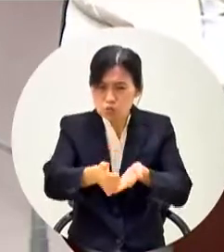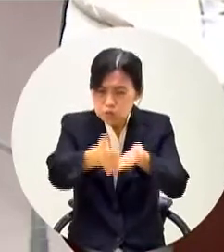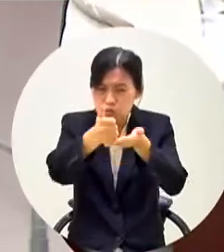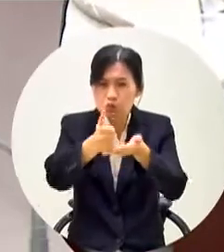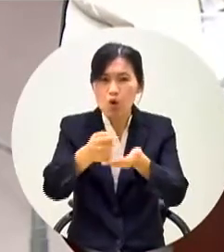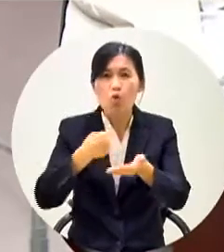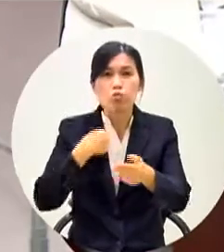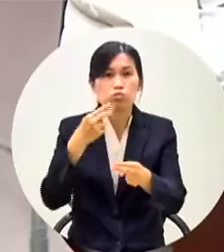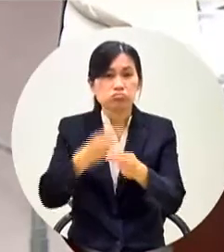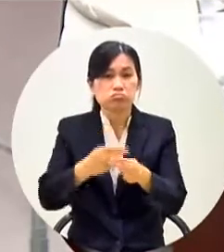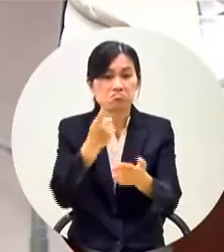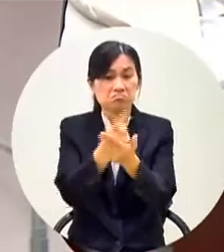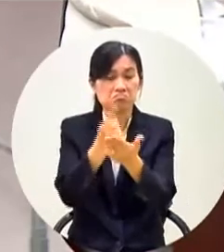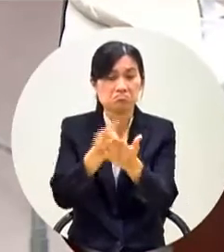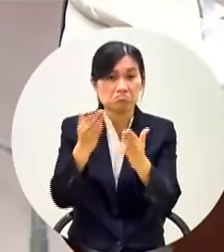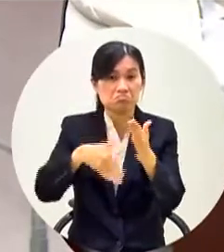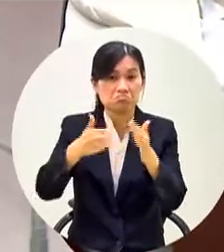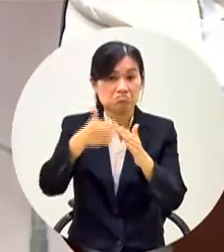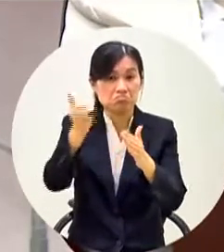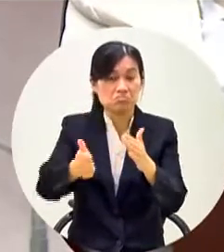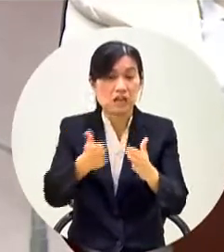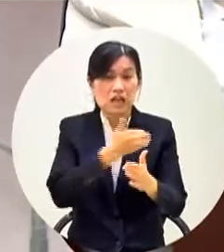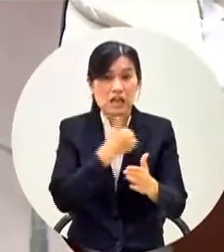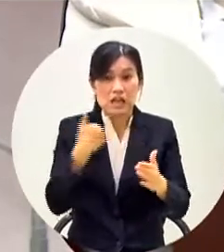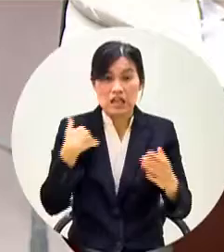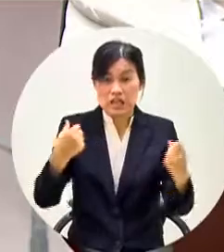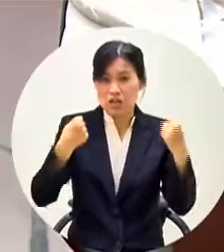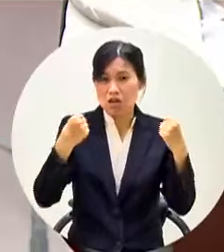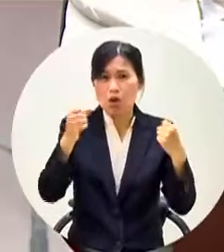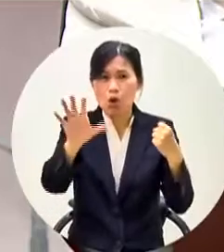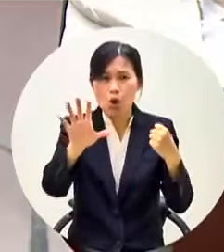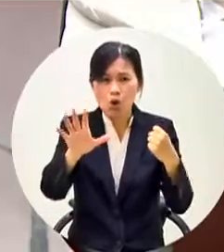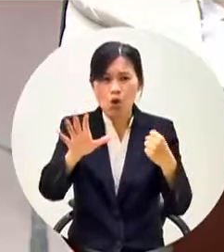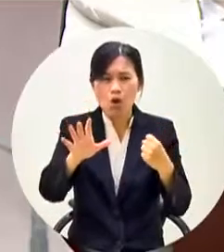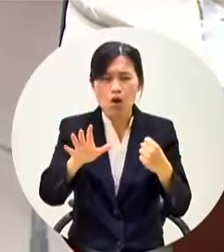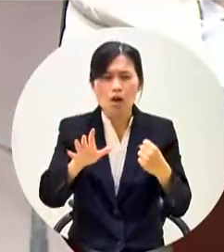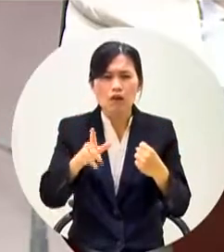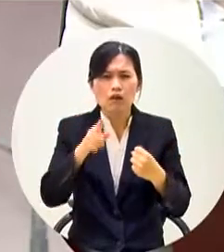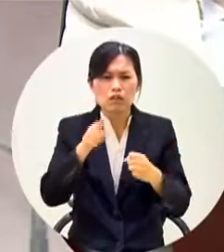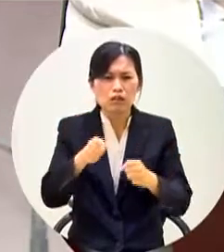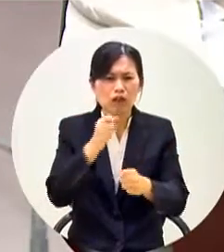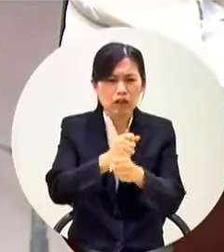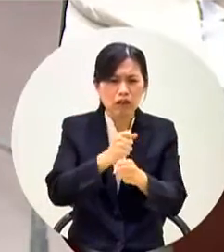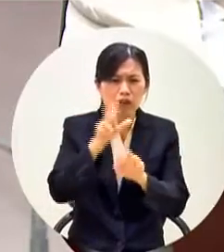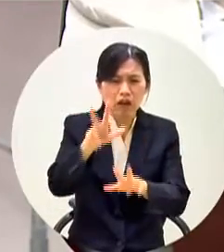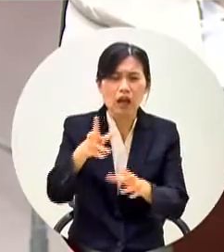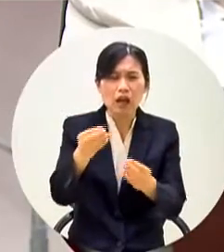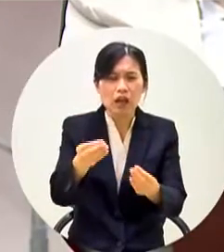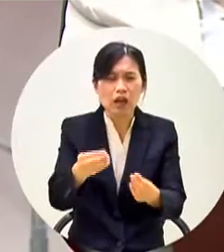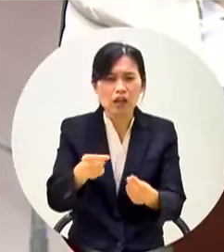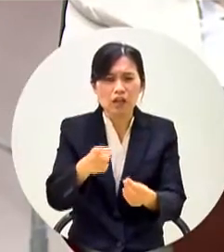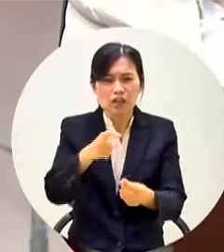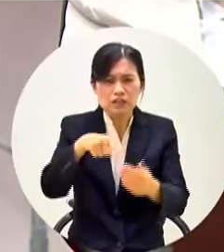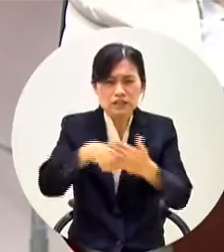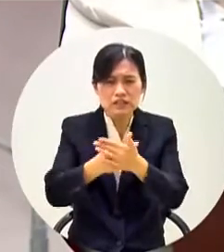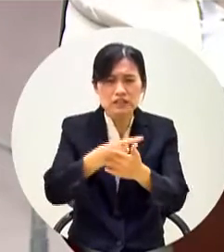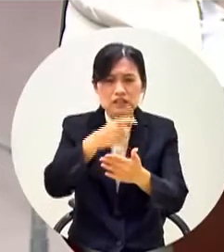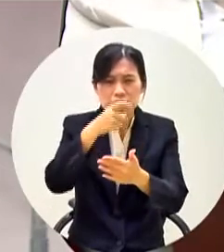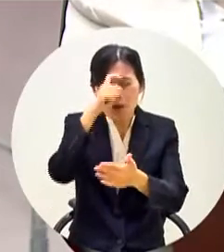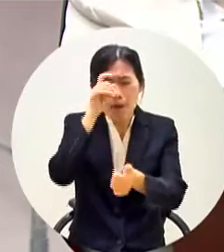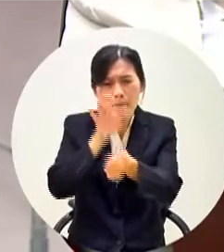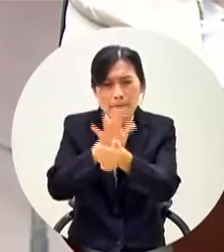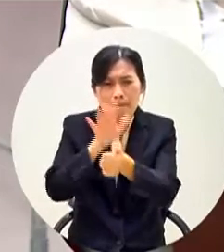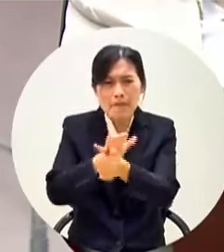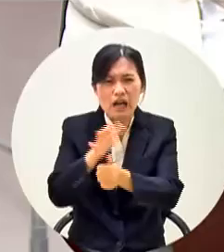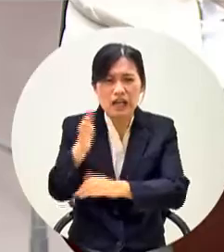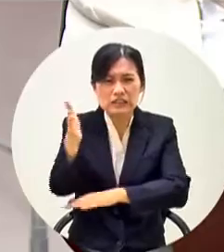能力可是你們這樣搞然後為了應付滿足還沒有落實耶滿足韓市長的證件口號所以